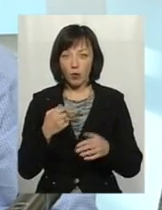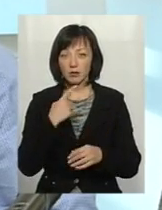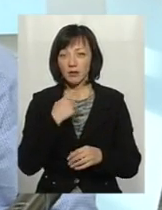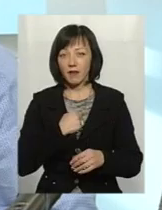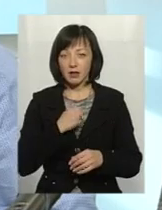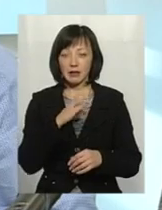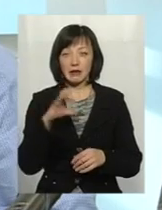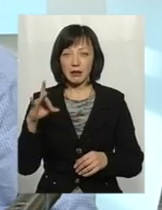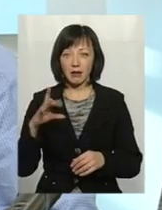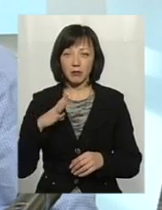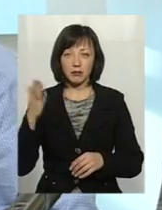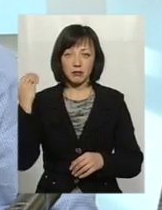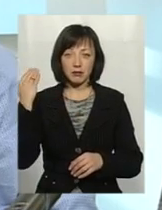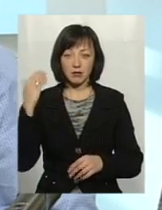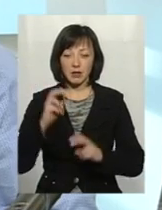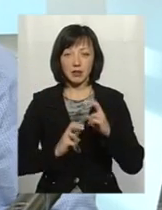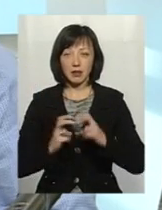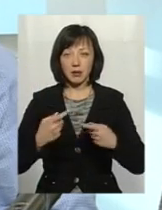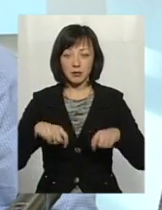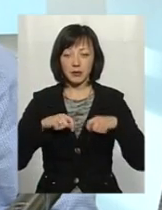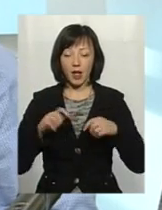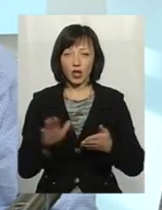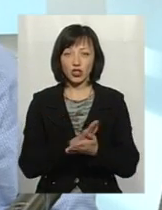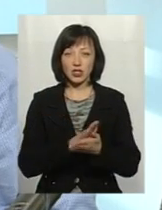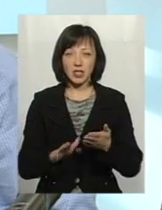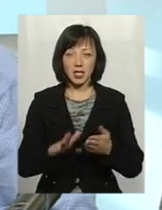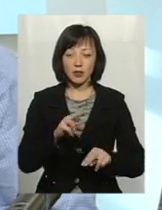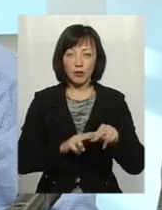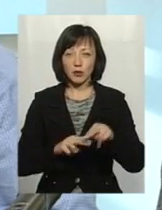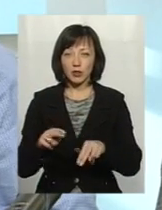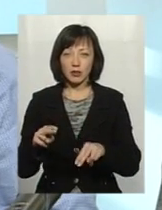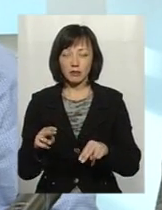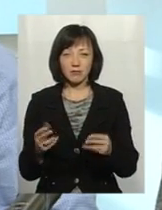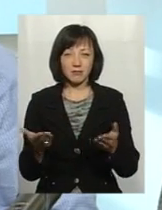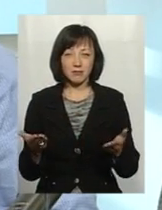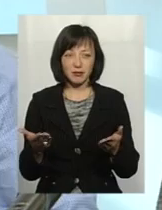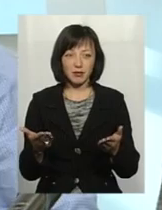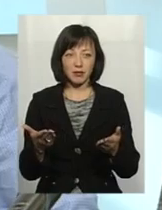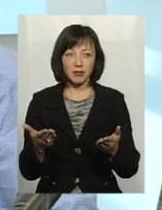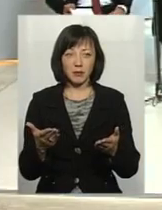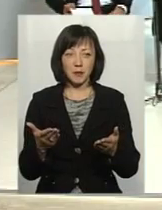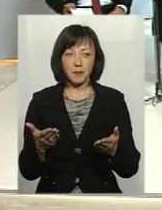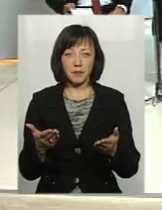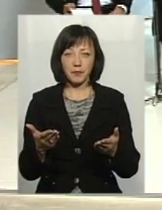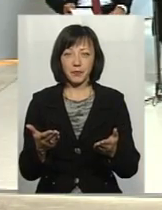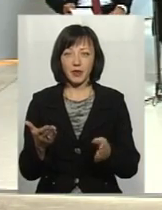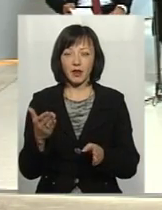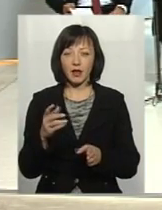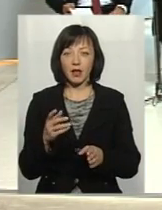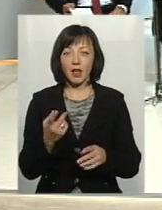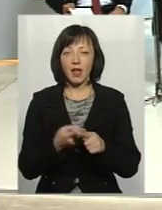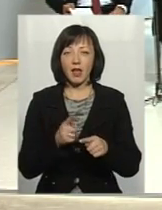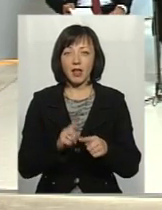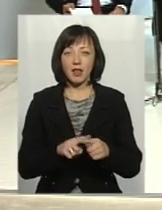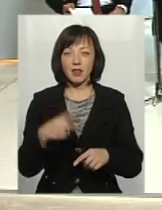комбинату, який був при СССР, досталися очистні сооруження огромной мощності, по гидрорігісткій нагрузі це 20